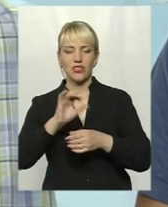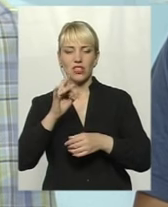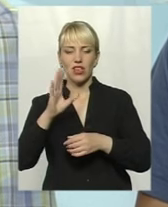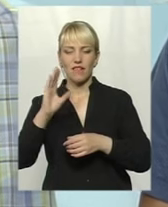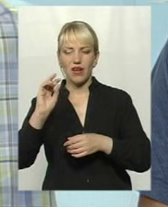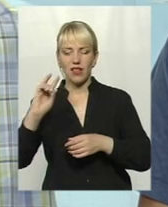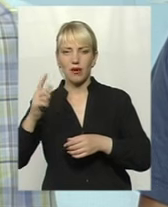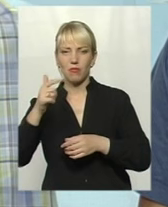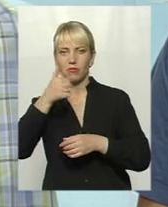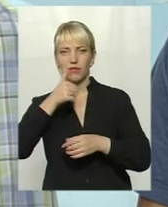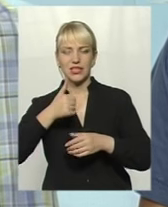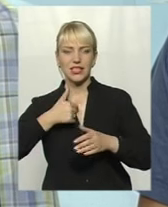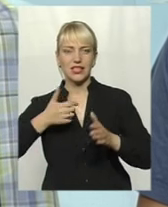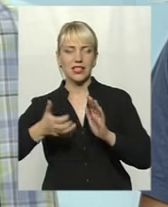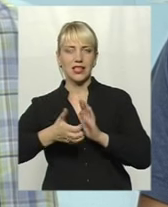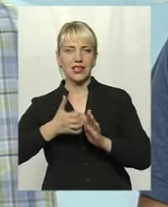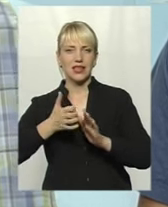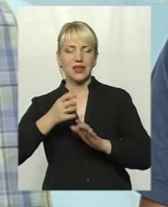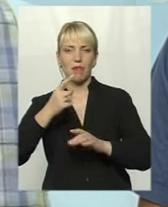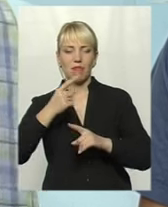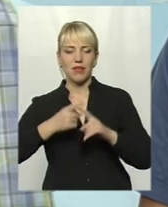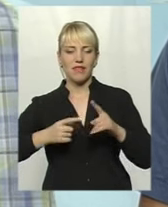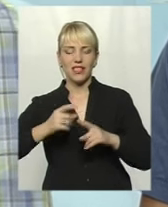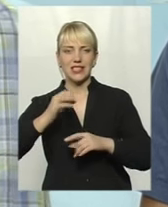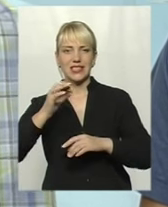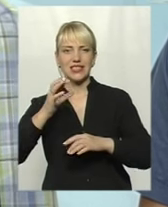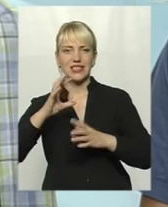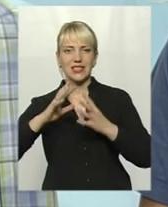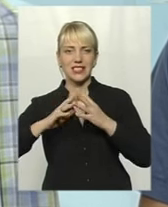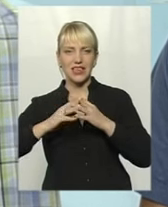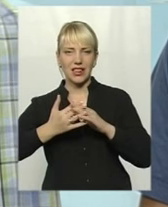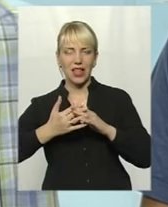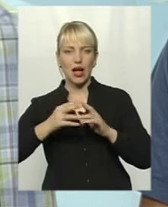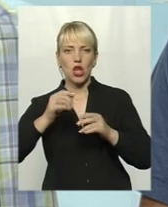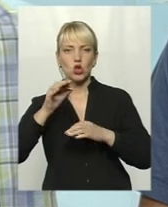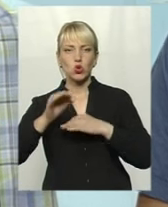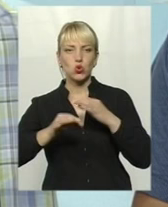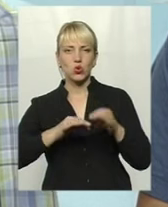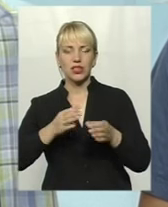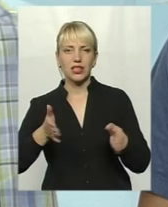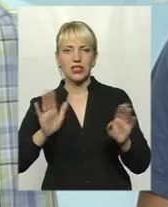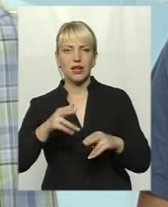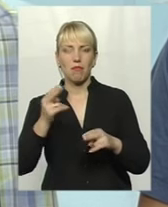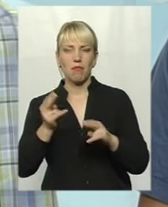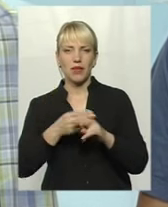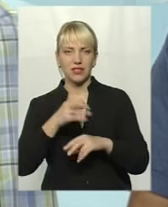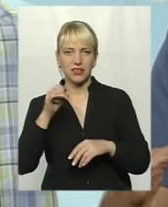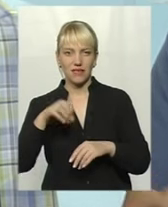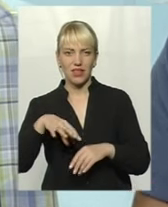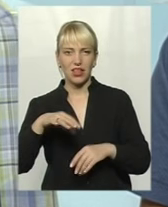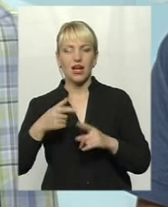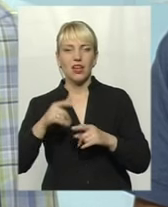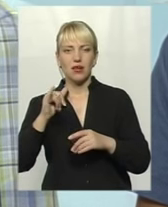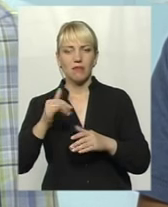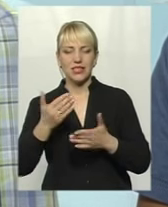села находилося без світла сутки, більше доби находилося пів села без світла. Ми зараз пишемо на